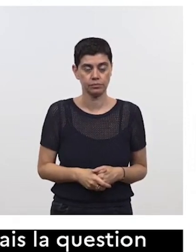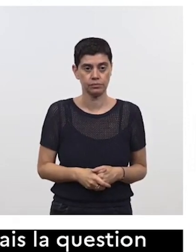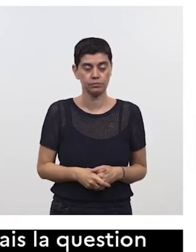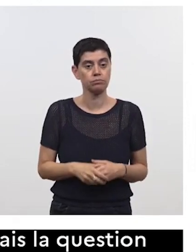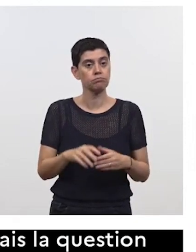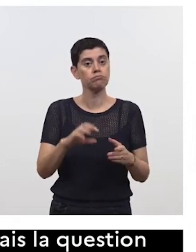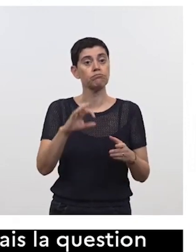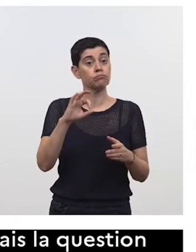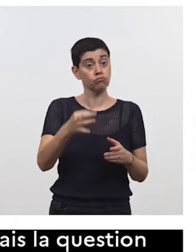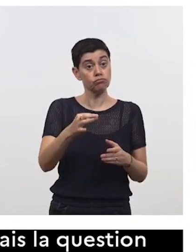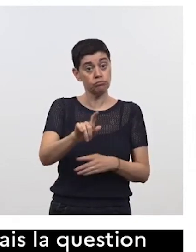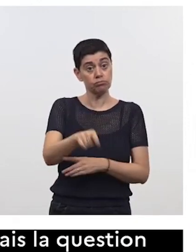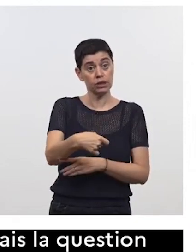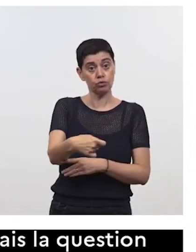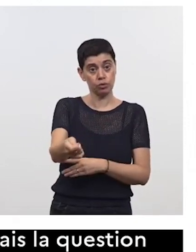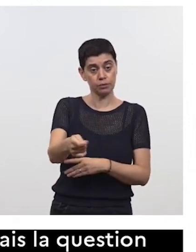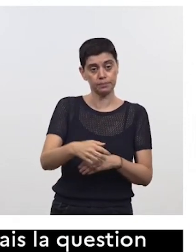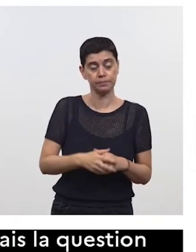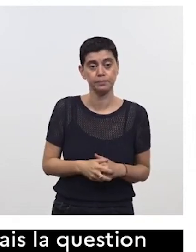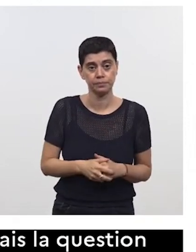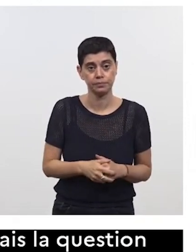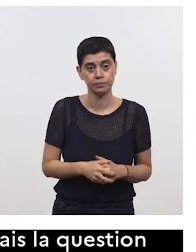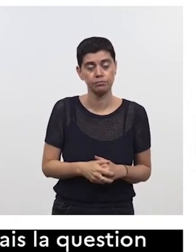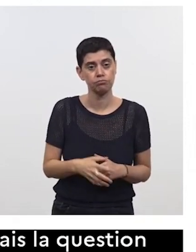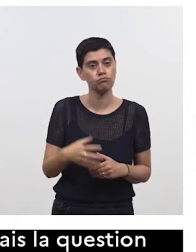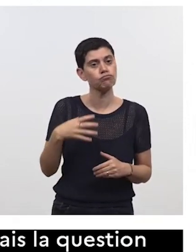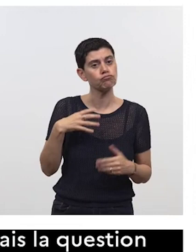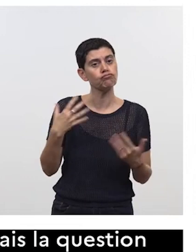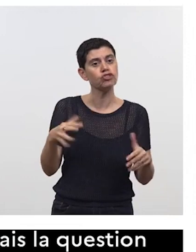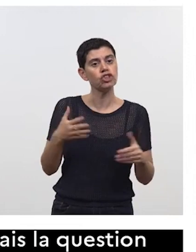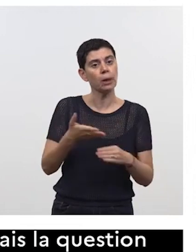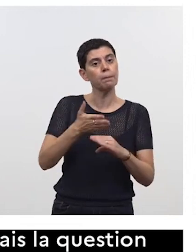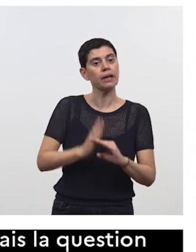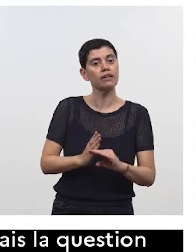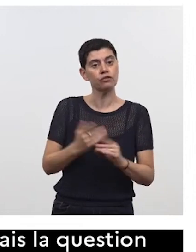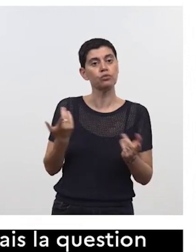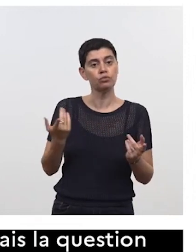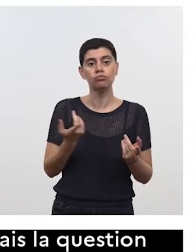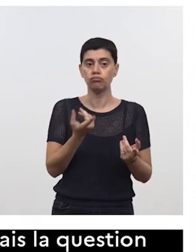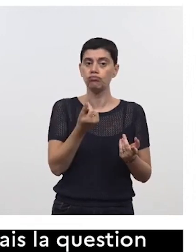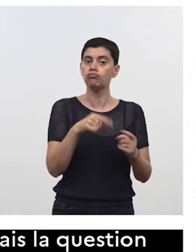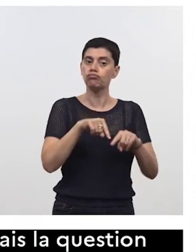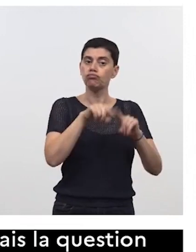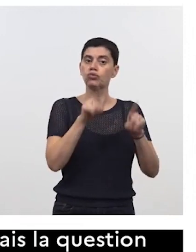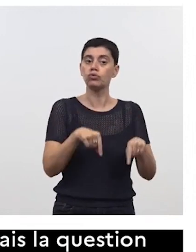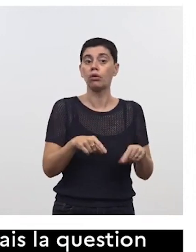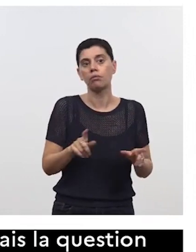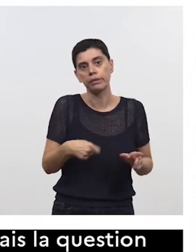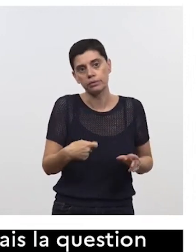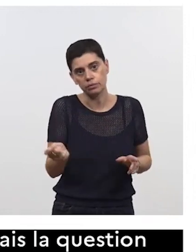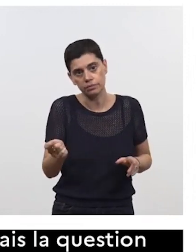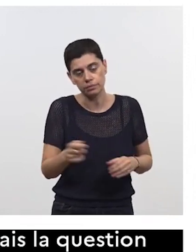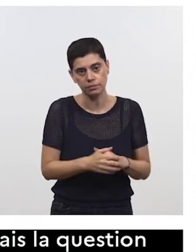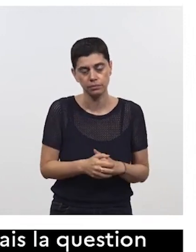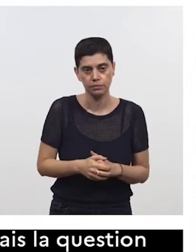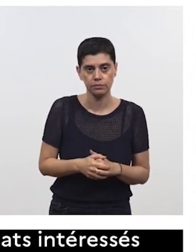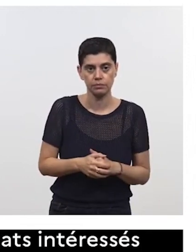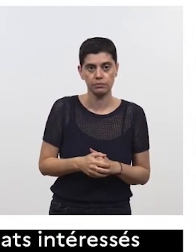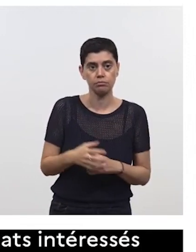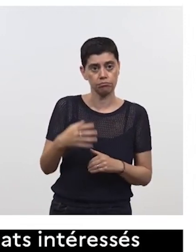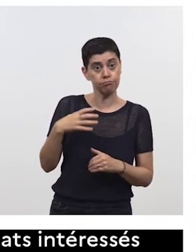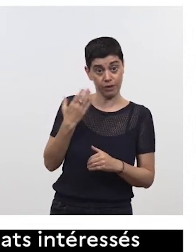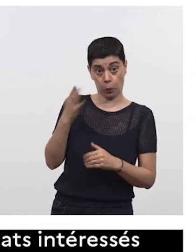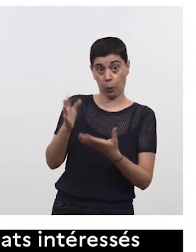Oui, bien sûr, nous avons déjà prévu les moyens budgétaires, ça va de soi. Il y a aussi des pays intéressés,